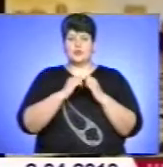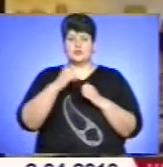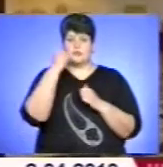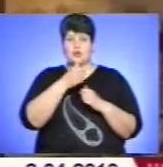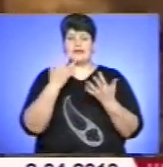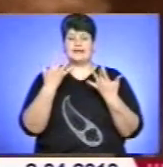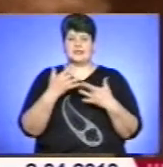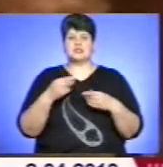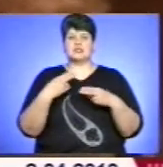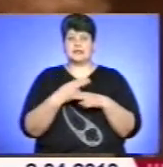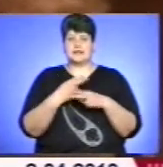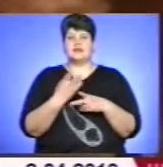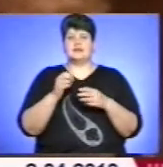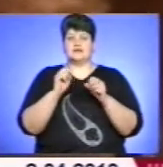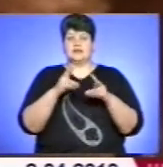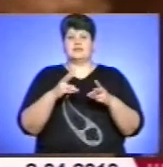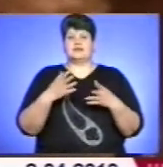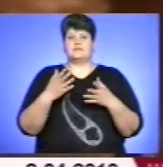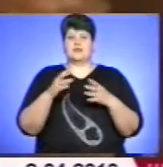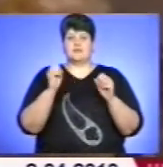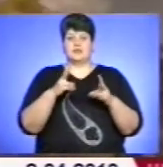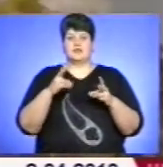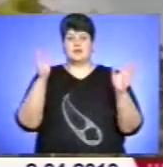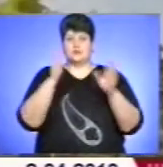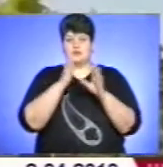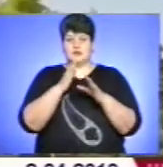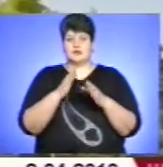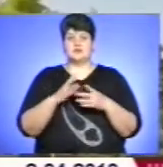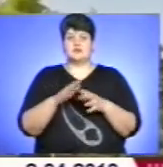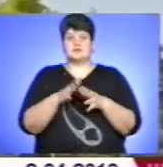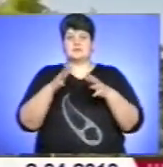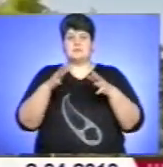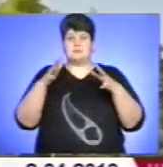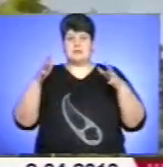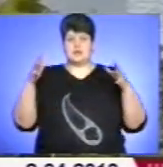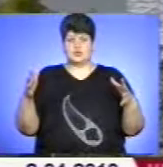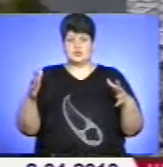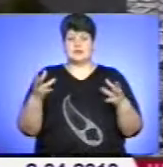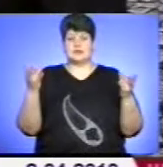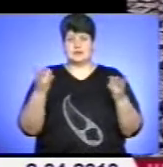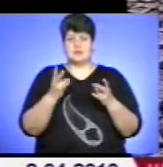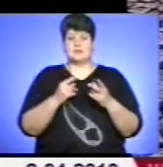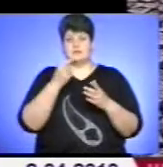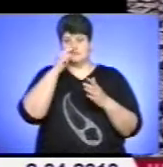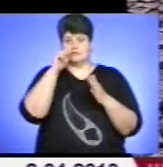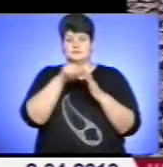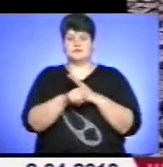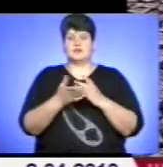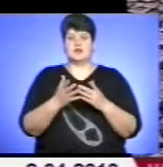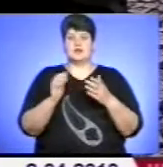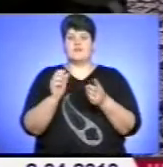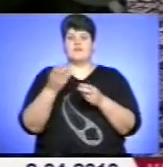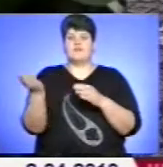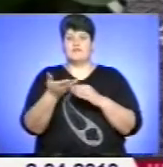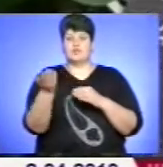шкідливих викидів атмосферу зростає. Крім того, природа не терпить надмірного втручання. Осушення боліт, виробка лісів